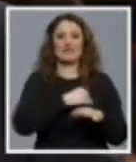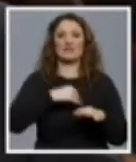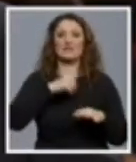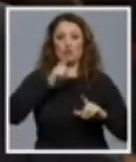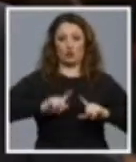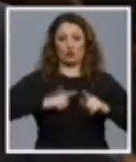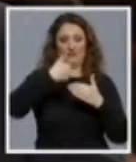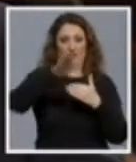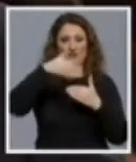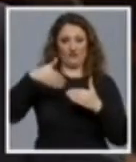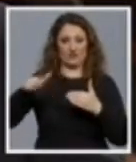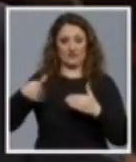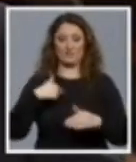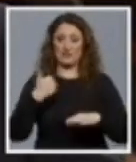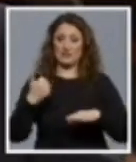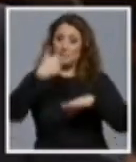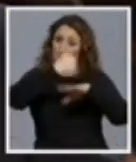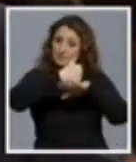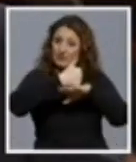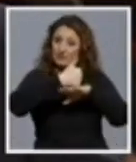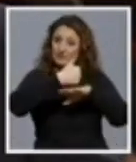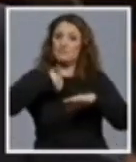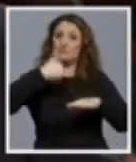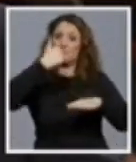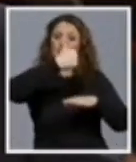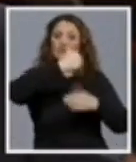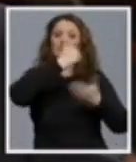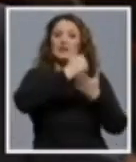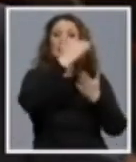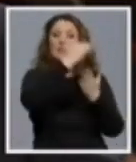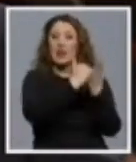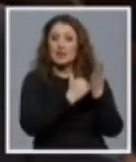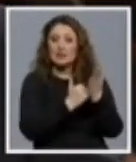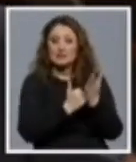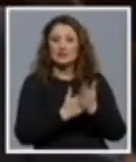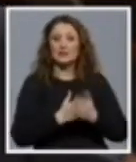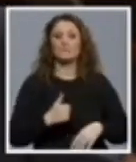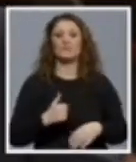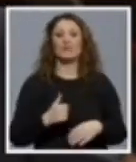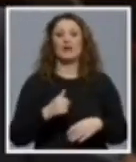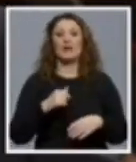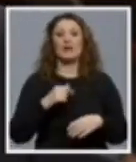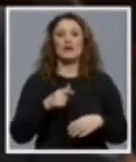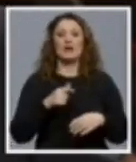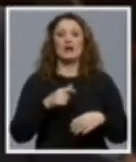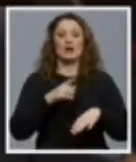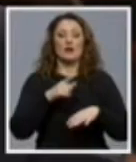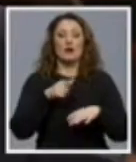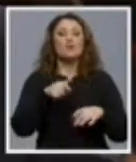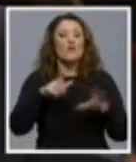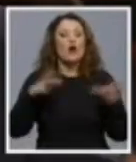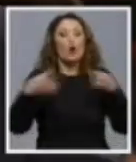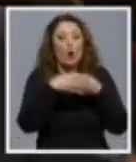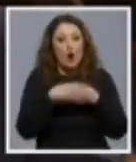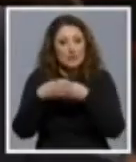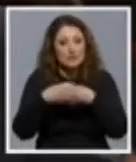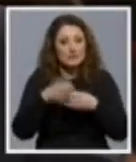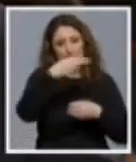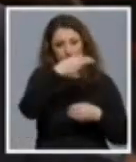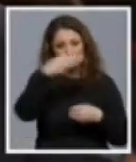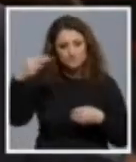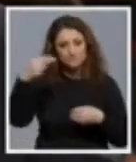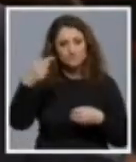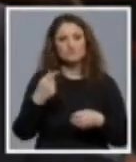Dakle, prvi sam na listi za 11. izbornu jedinicu ispod HSPA, dr. Ante Starčević i HCSP Republike Hrvatske, te koalicije koja nosi ime